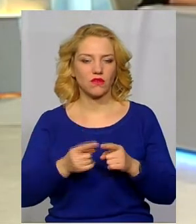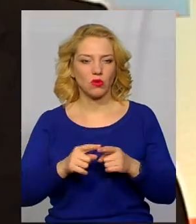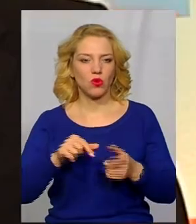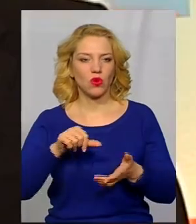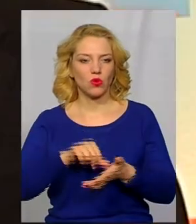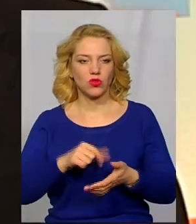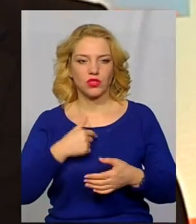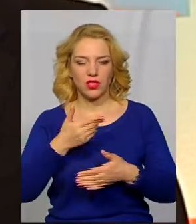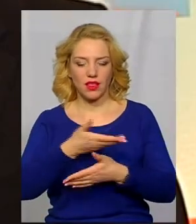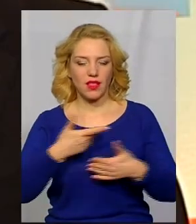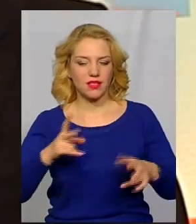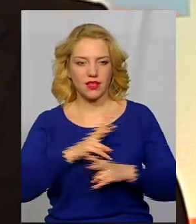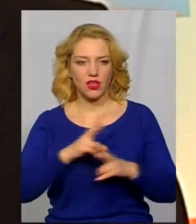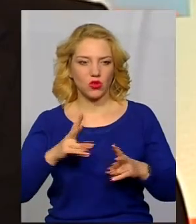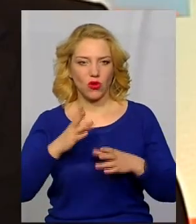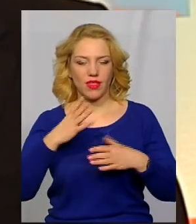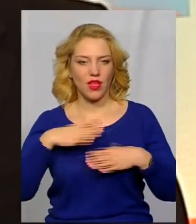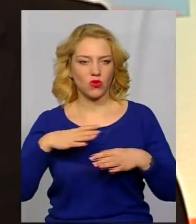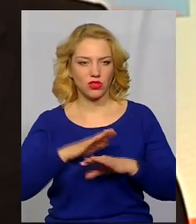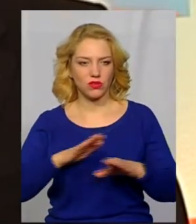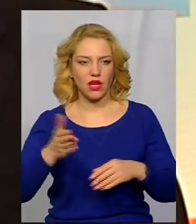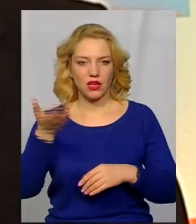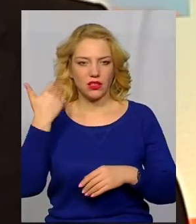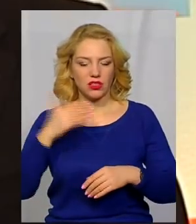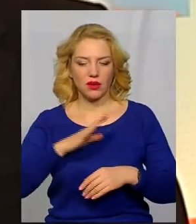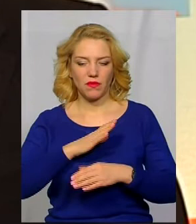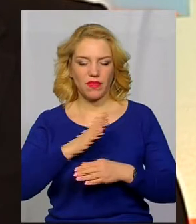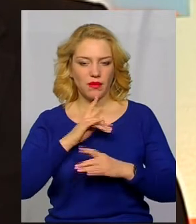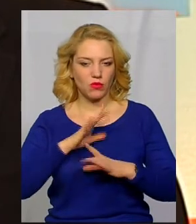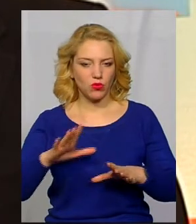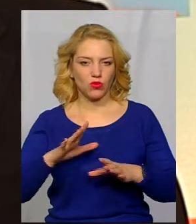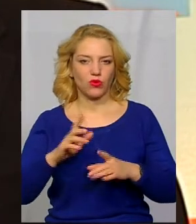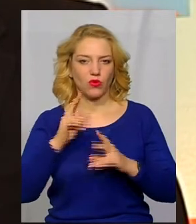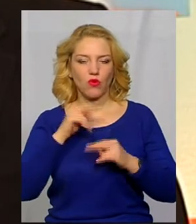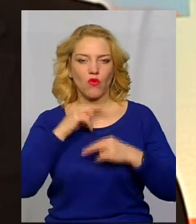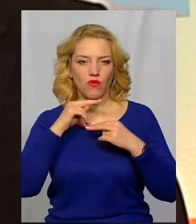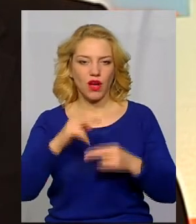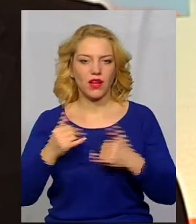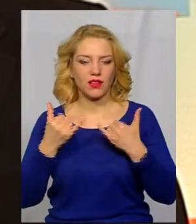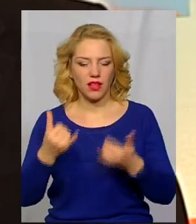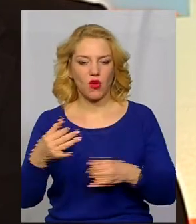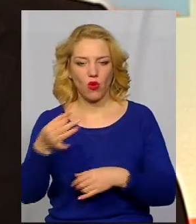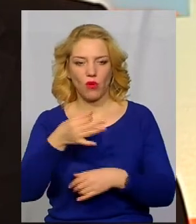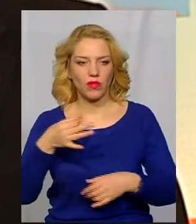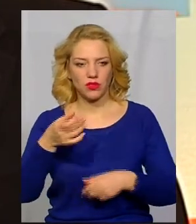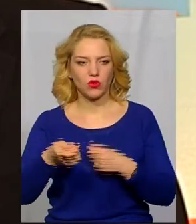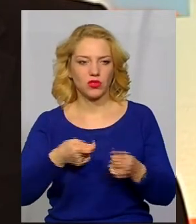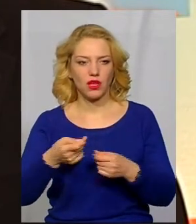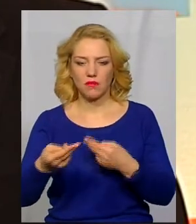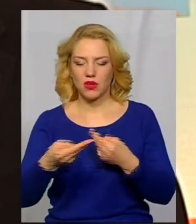Звичайно, нас ніхто не очікував, тому що ми раніше не приділяли уваги обласній адміністрації. Перешкод не було, ми